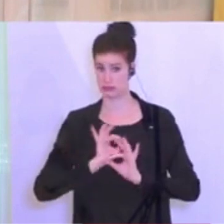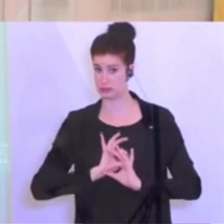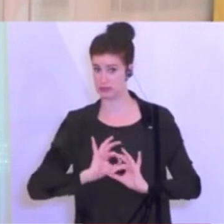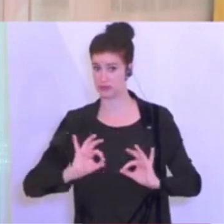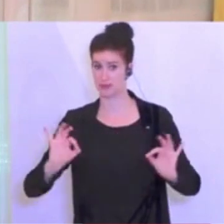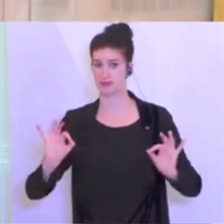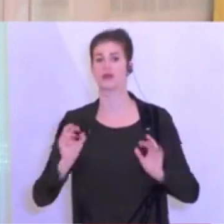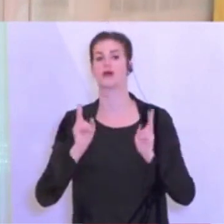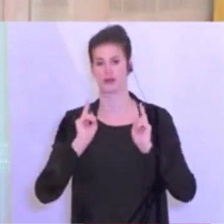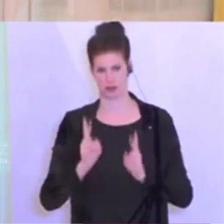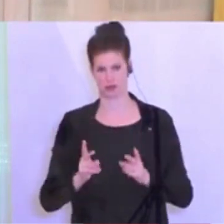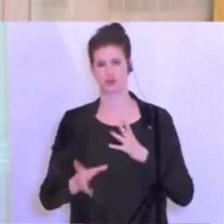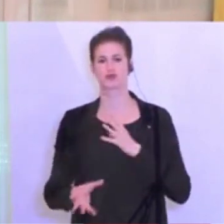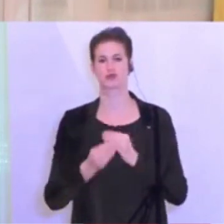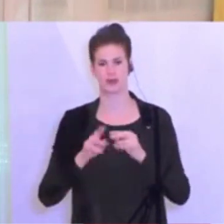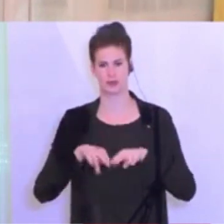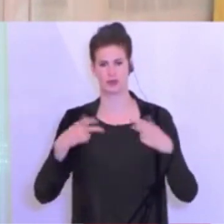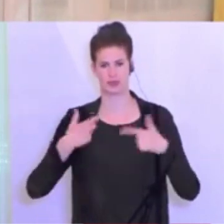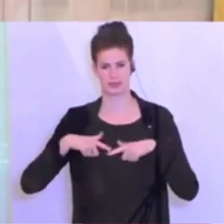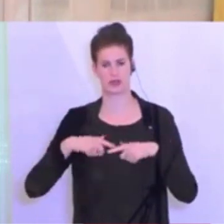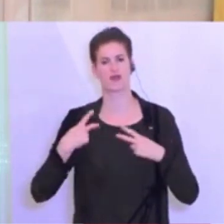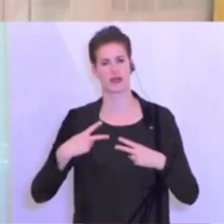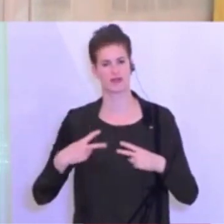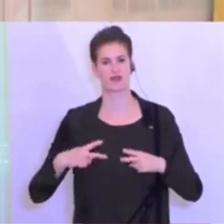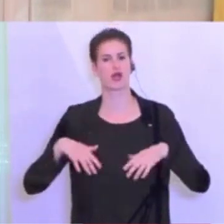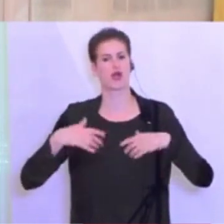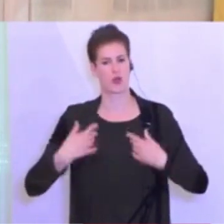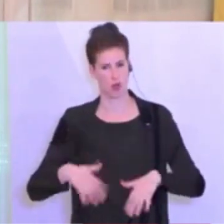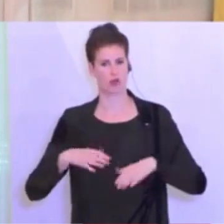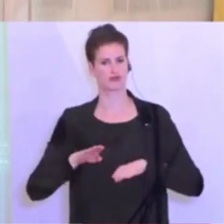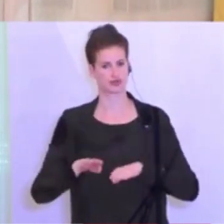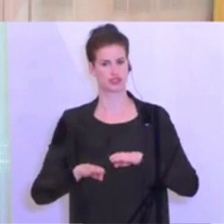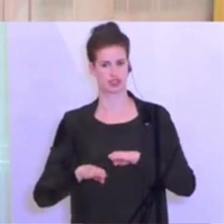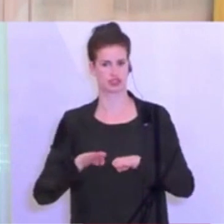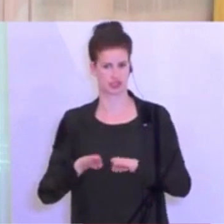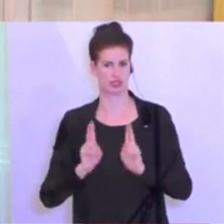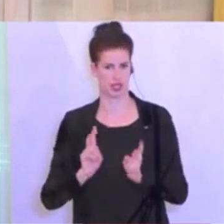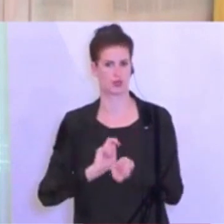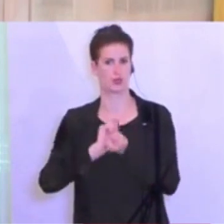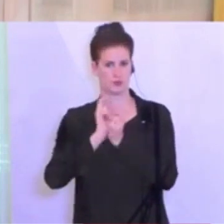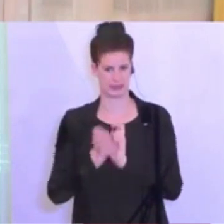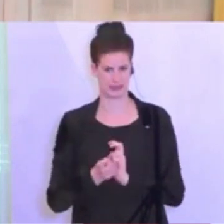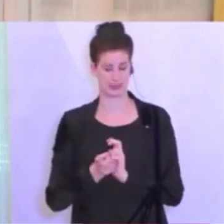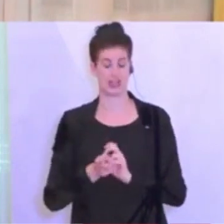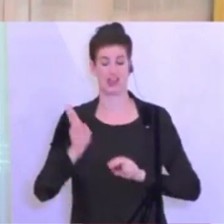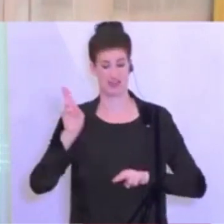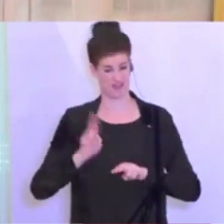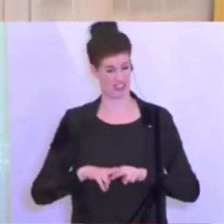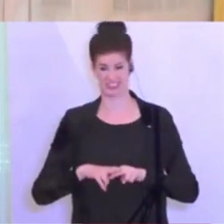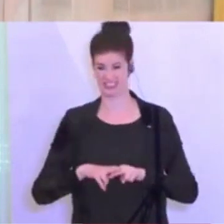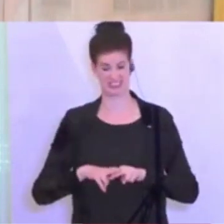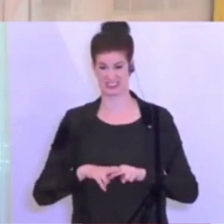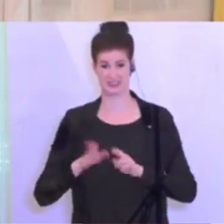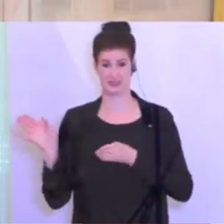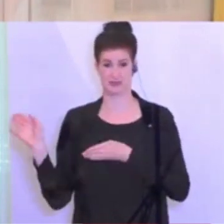dann werden wir gemeinsam mit den Bundesländern weitere Lockerungsschritte verankern und verwirklichen. Wenn dem nicht so ist und die Kurve in